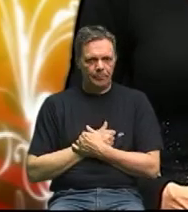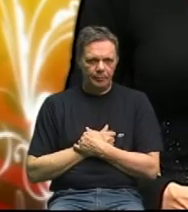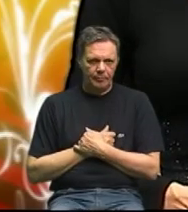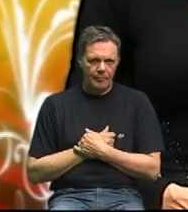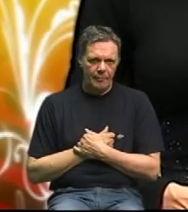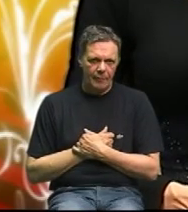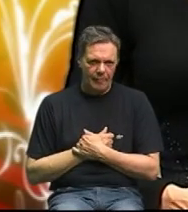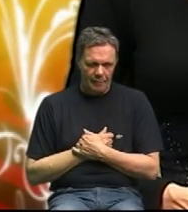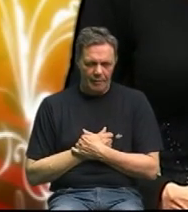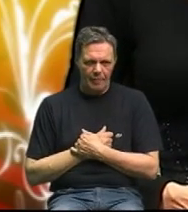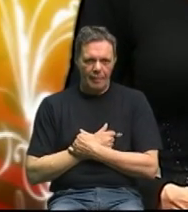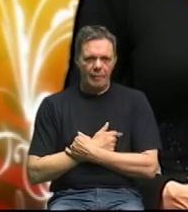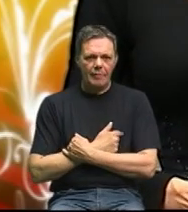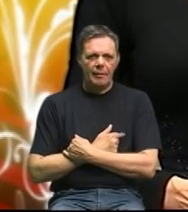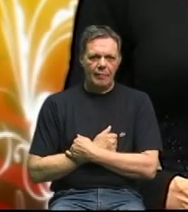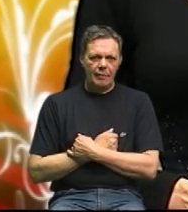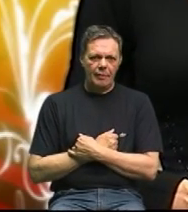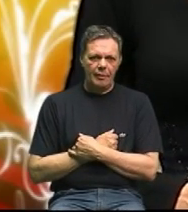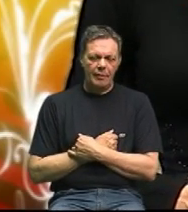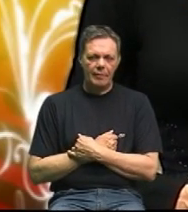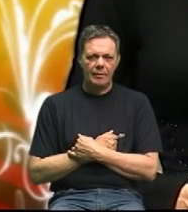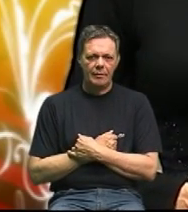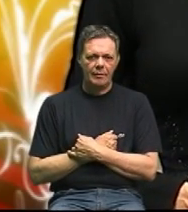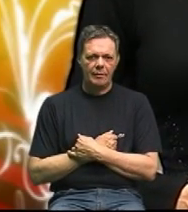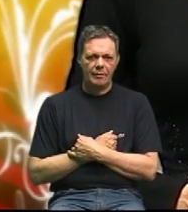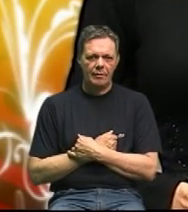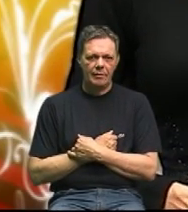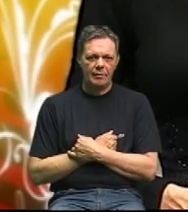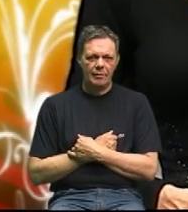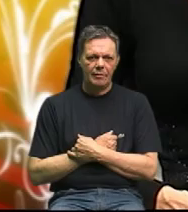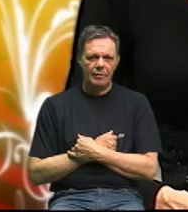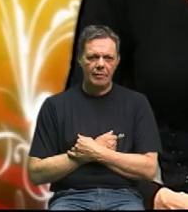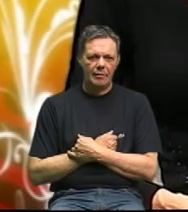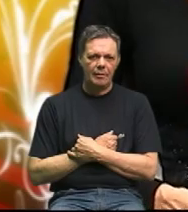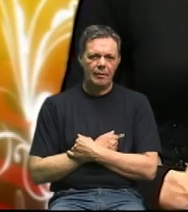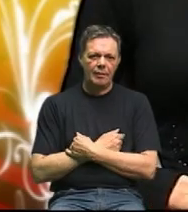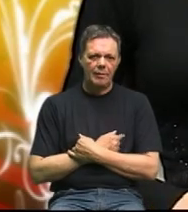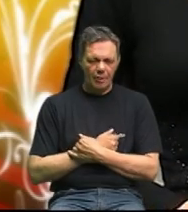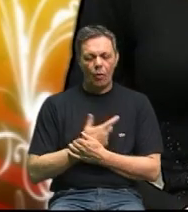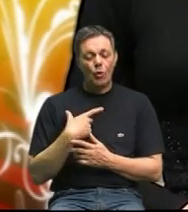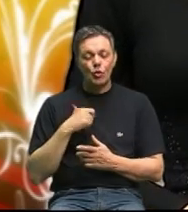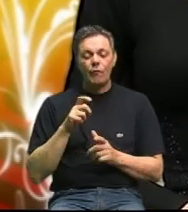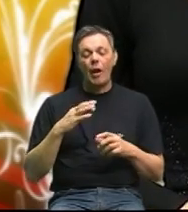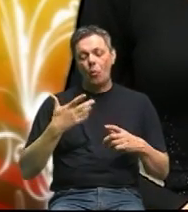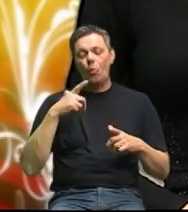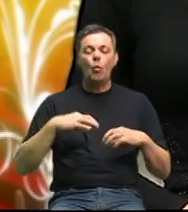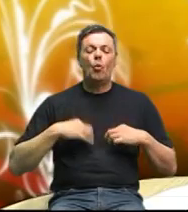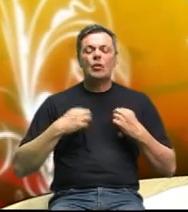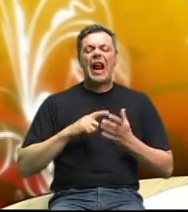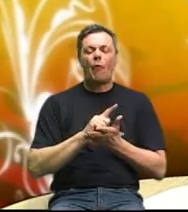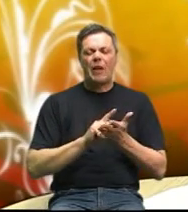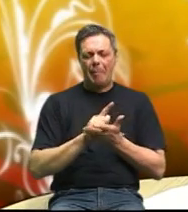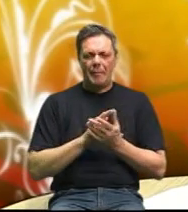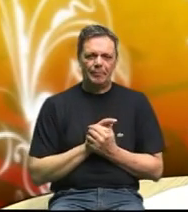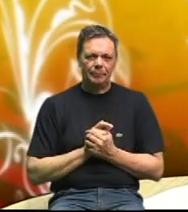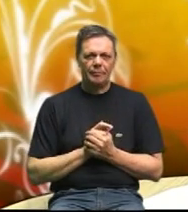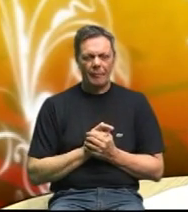predaka koji živili u zdravom vremenu mi smo uspjeli u